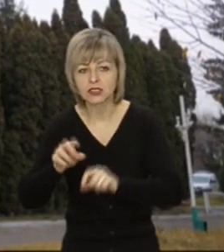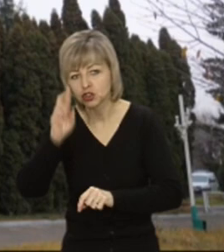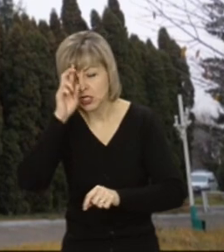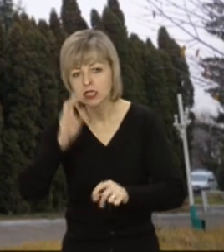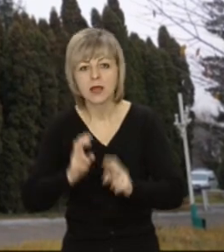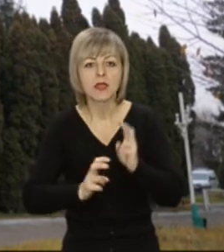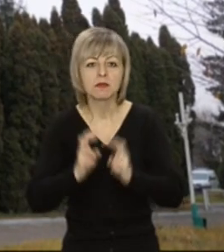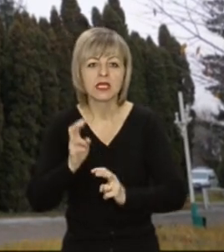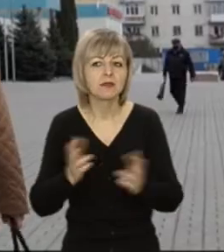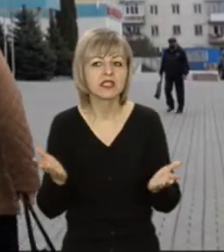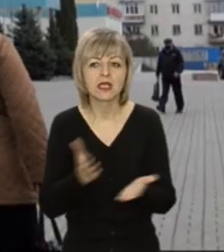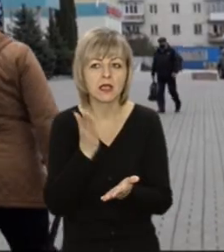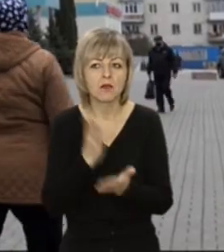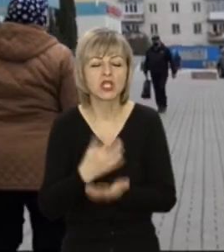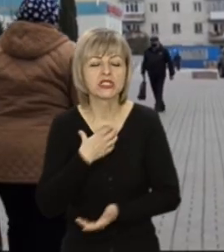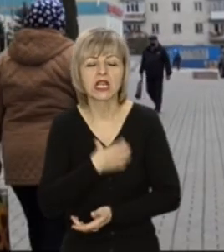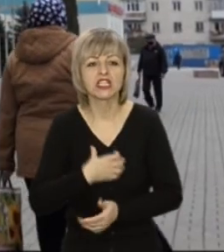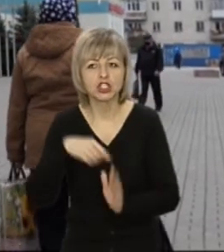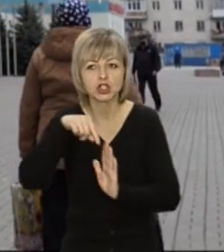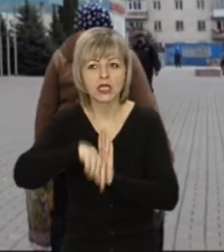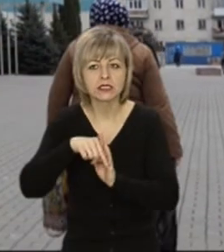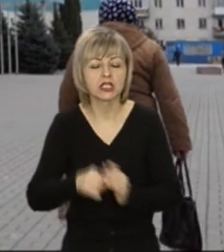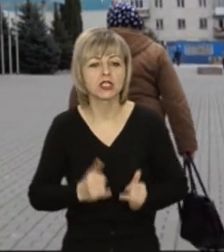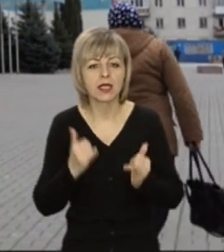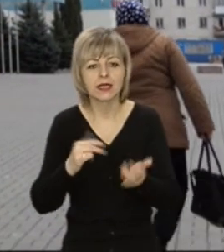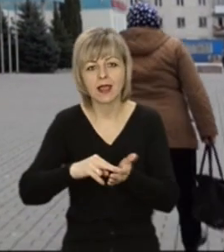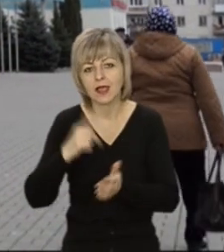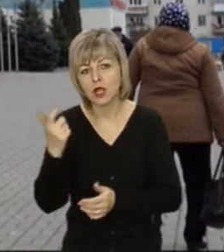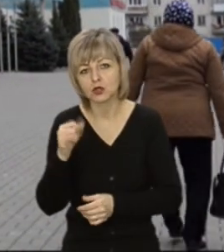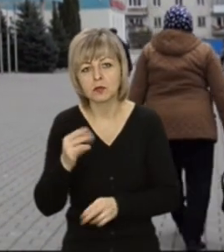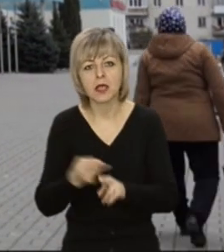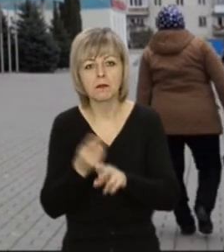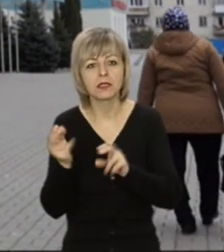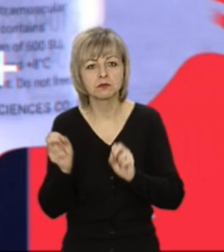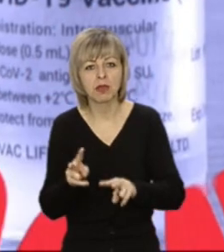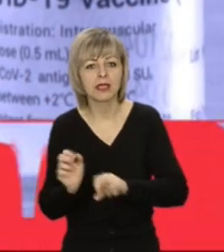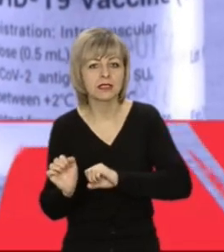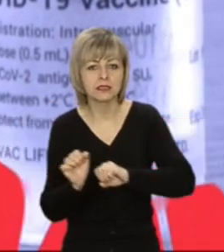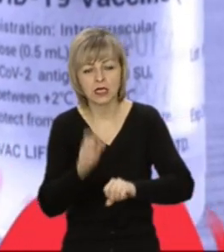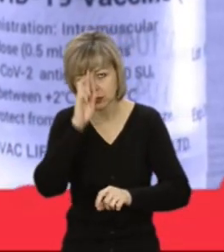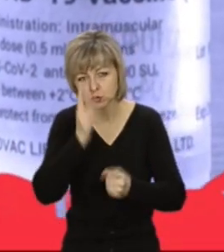держпідприємств, які мають стратегічне значення для економіки і безпеки держави.